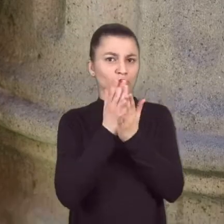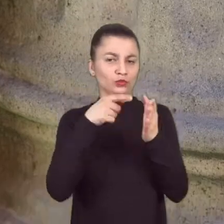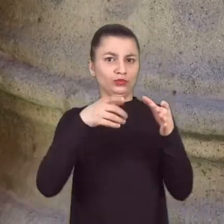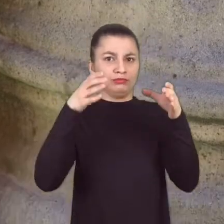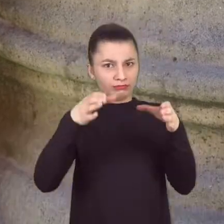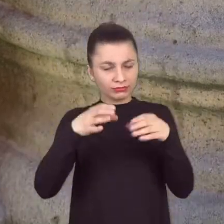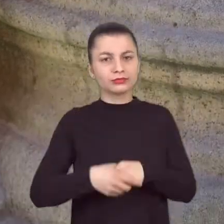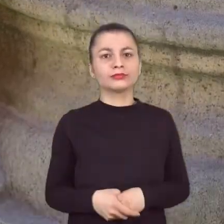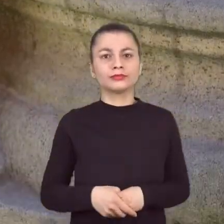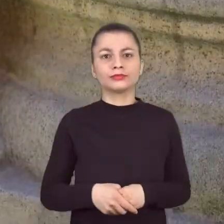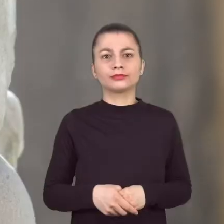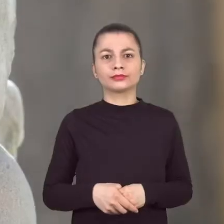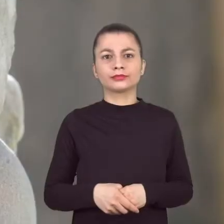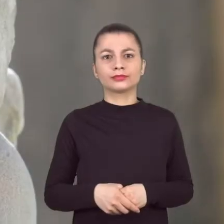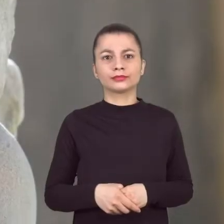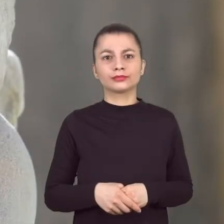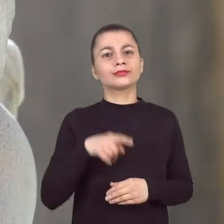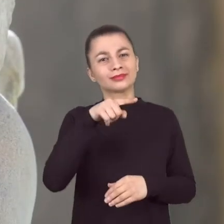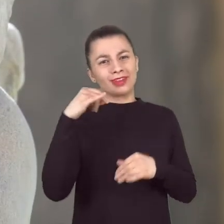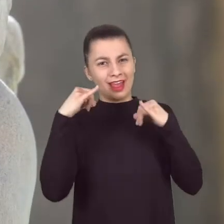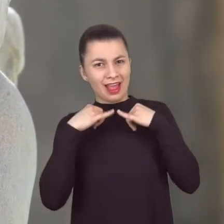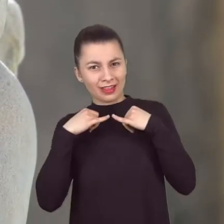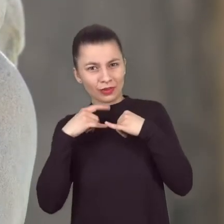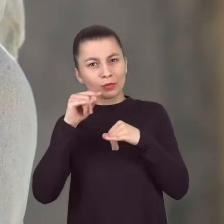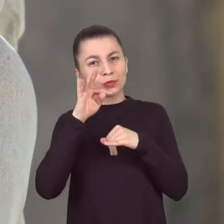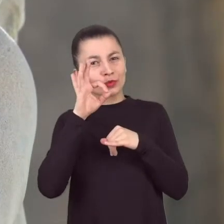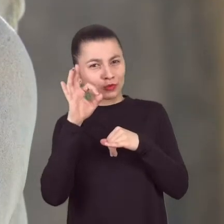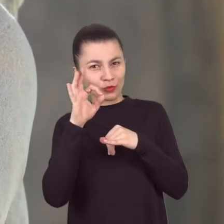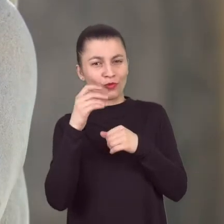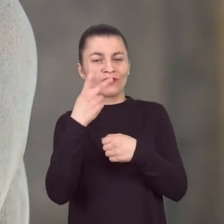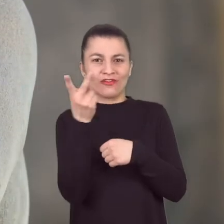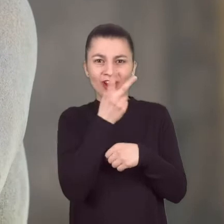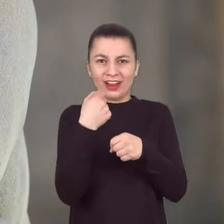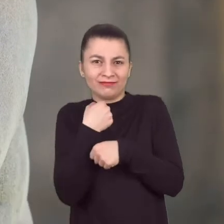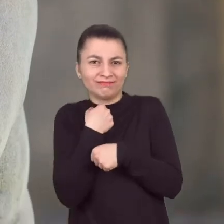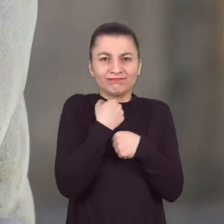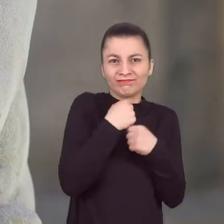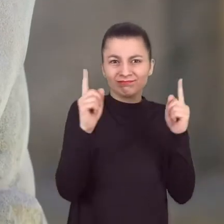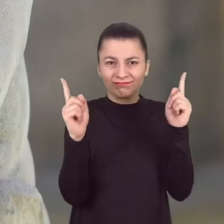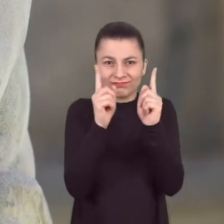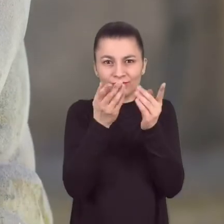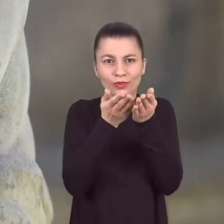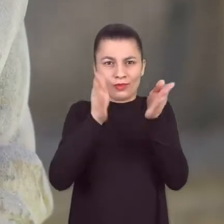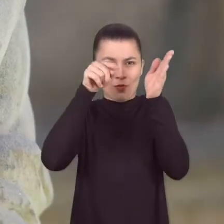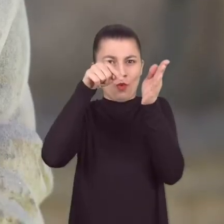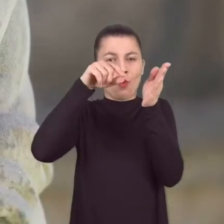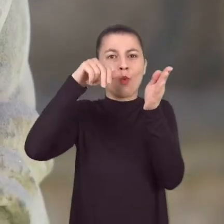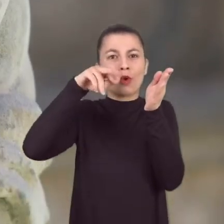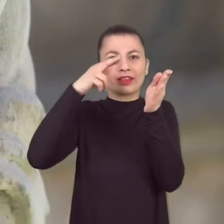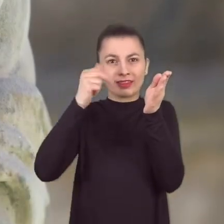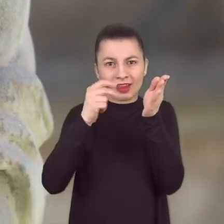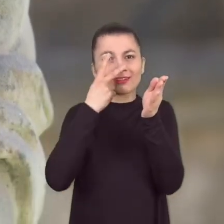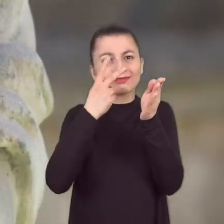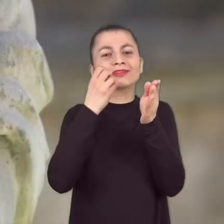XIX stulecia. W jednym z nich przytulone do urny putta przytrzymują dekoracyjną